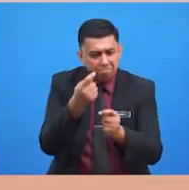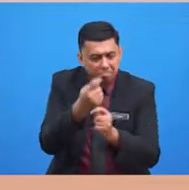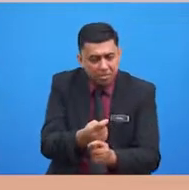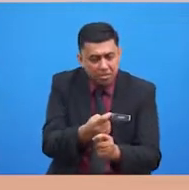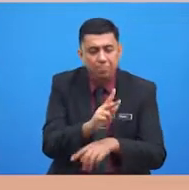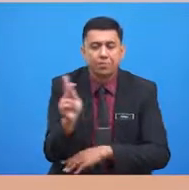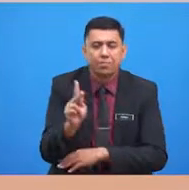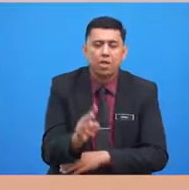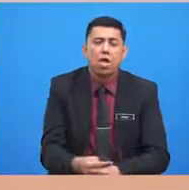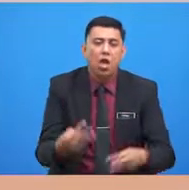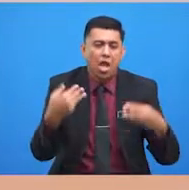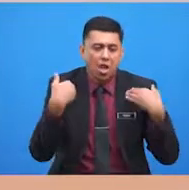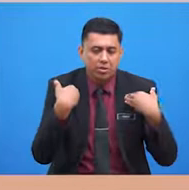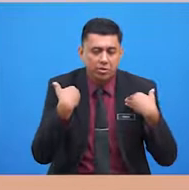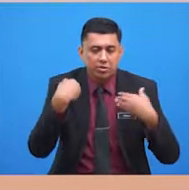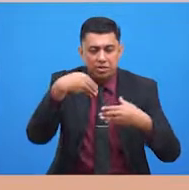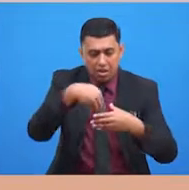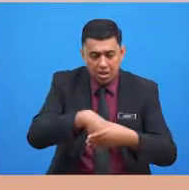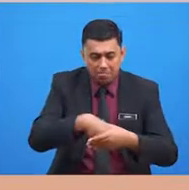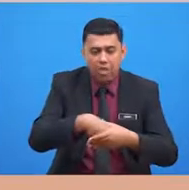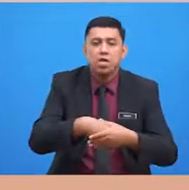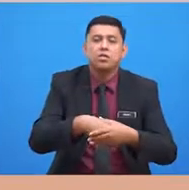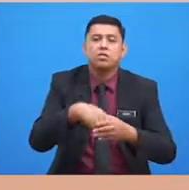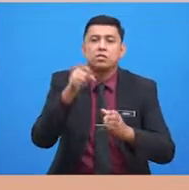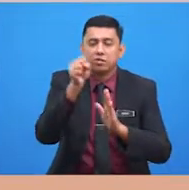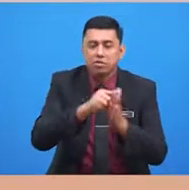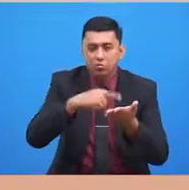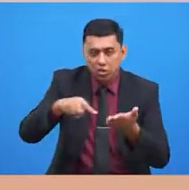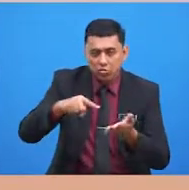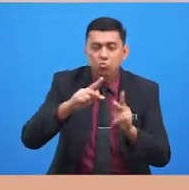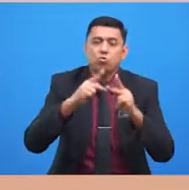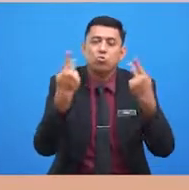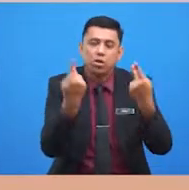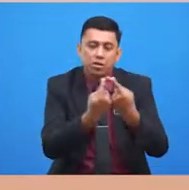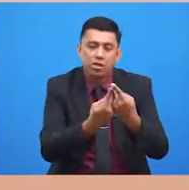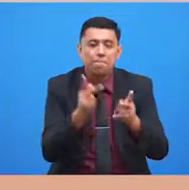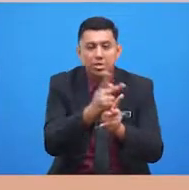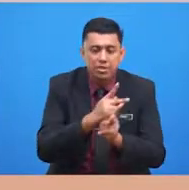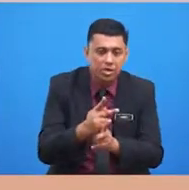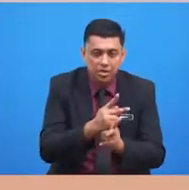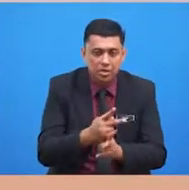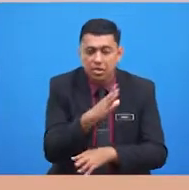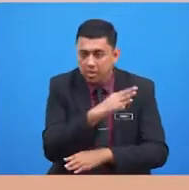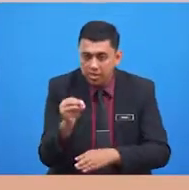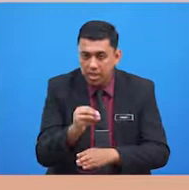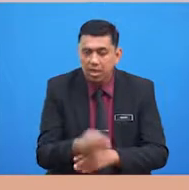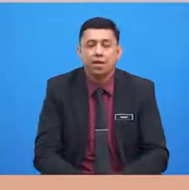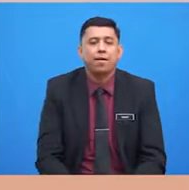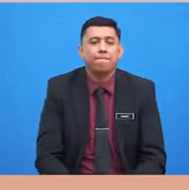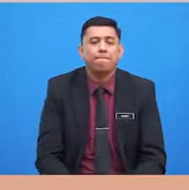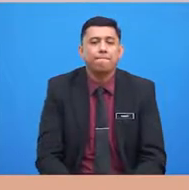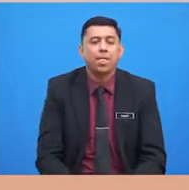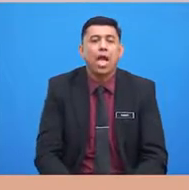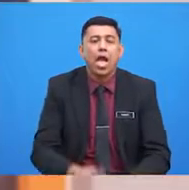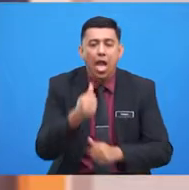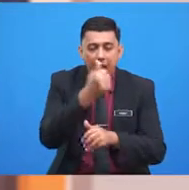diwujudkan dalam sesuatu keluarga untuk menjaga dan mewarisi adat